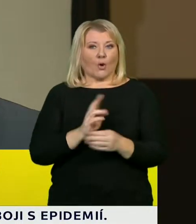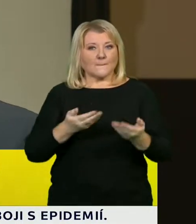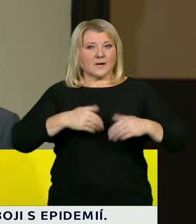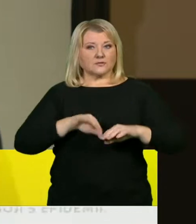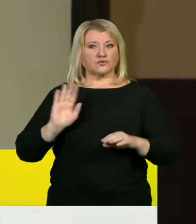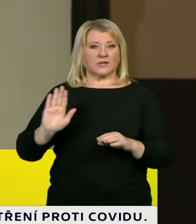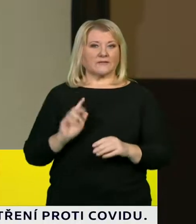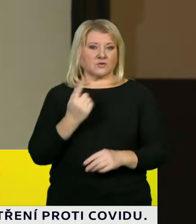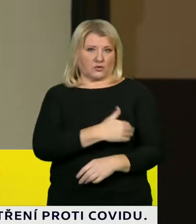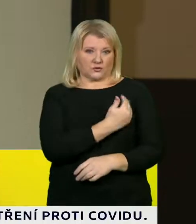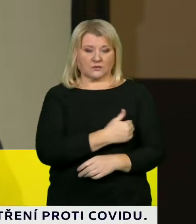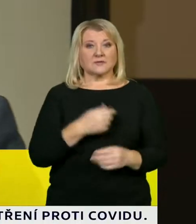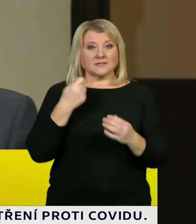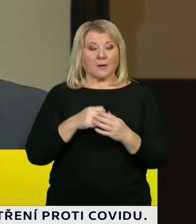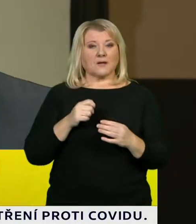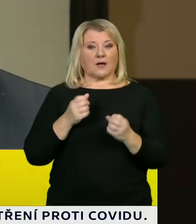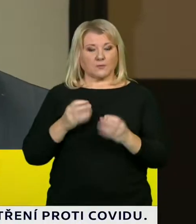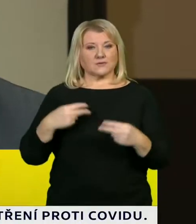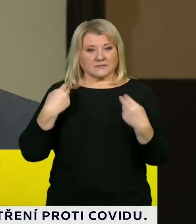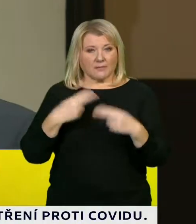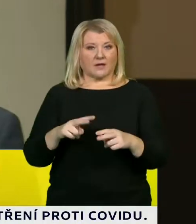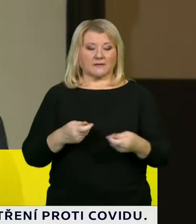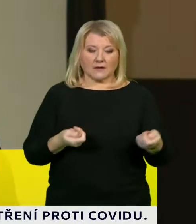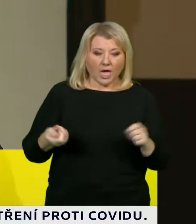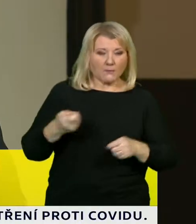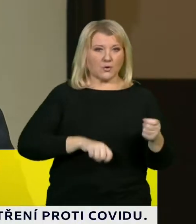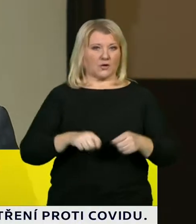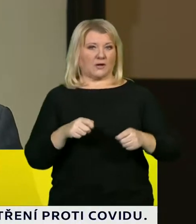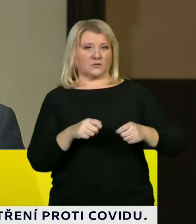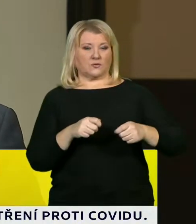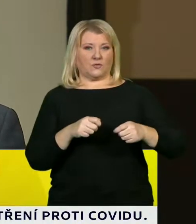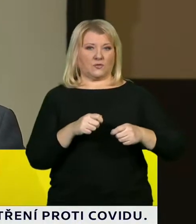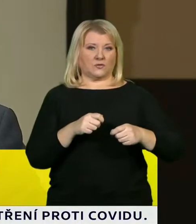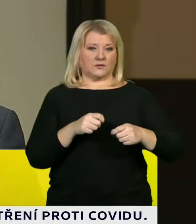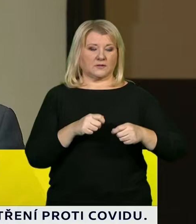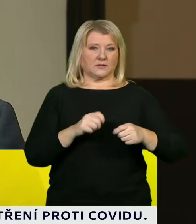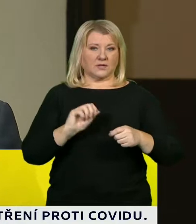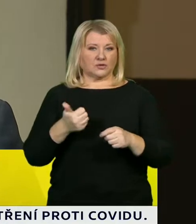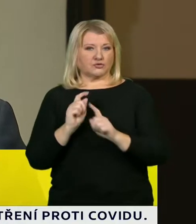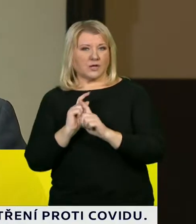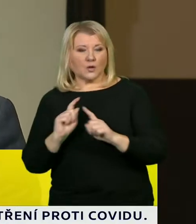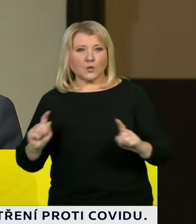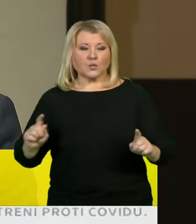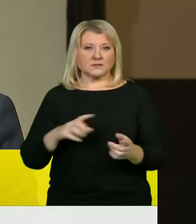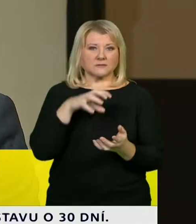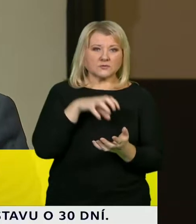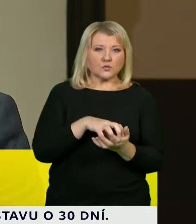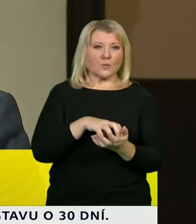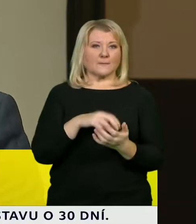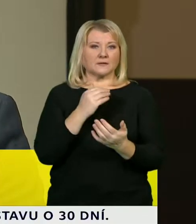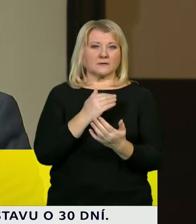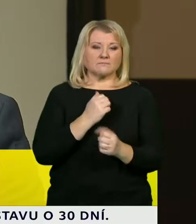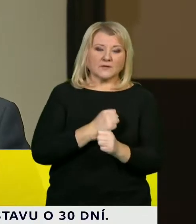školy, to znamená vrací se k laboratorním a dalším skupinovým aktivitám